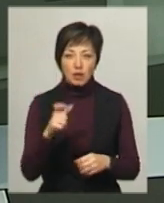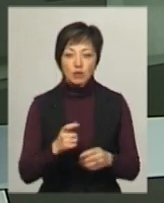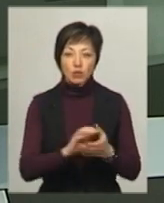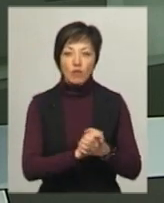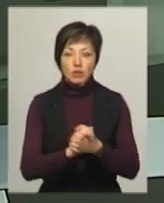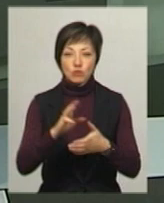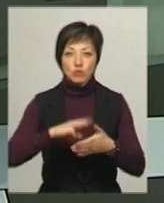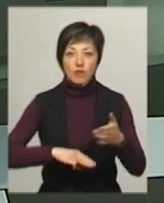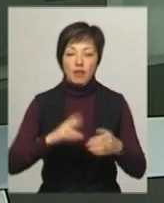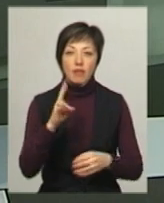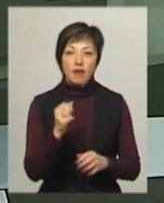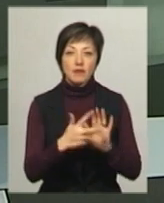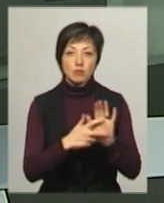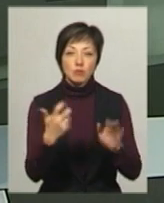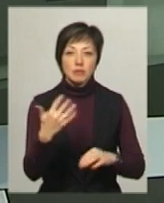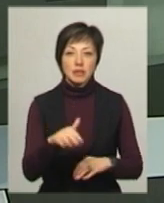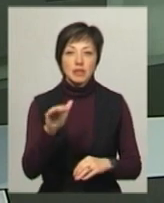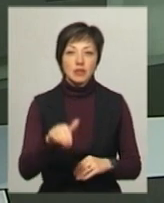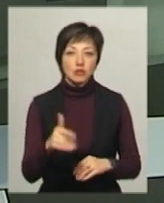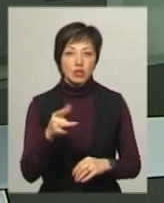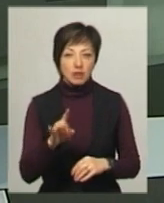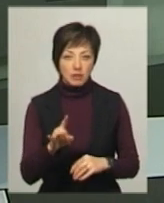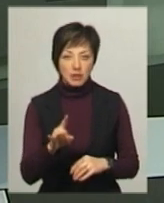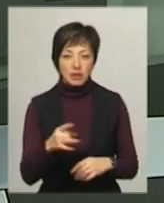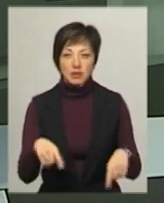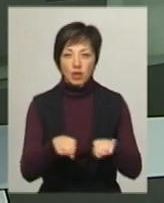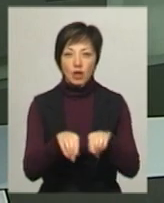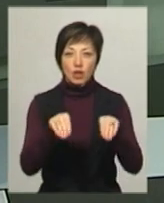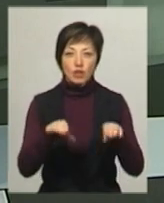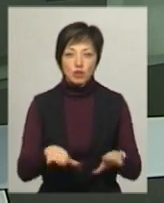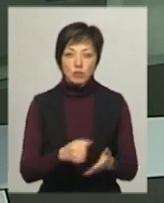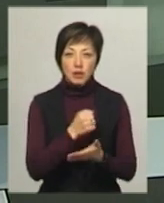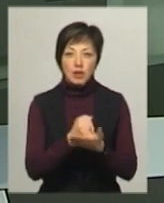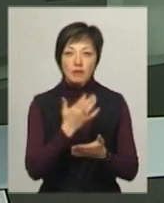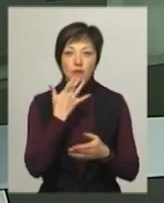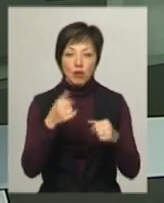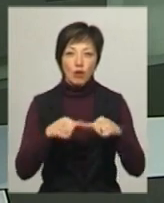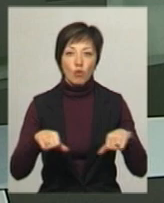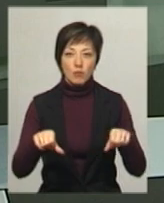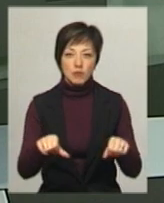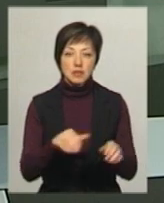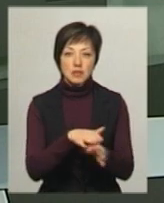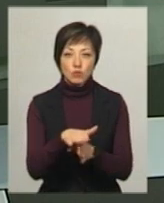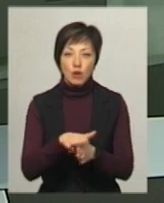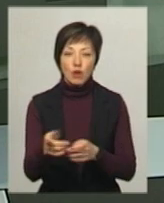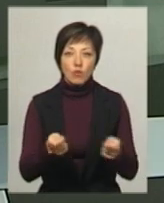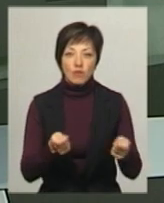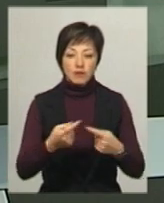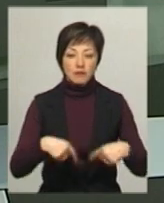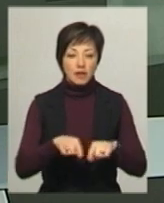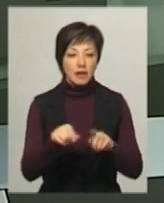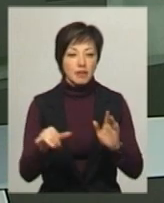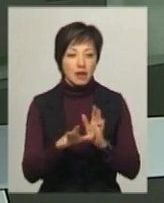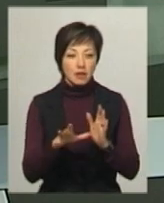товариство штрафували на 850 тисяч гривень. Таке рішення прийняла Національна комісія, що здійснює регулювання у сферах